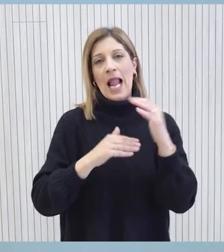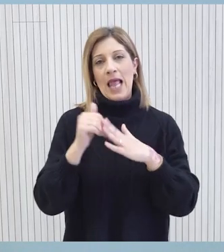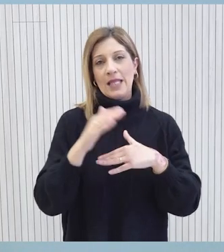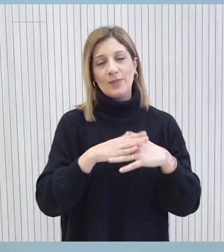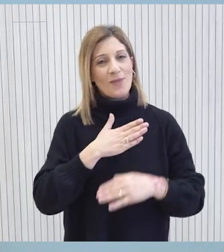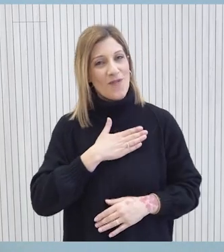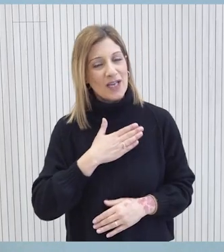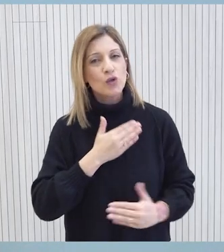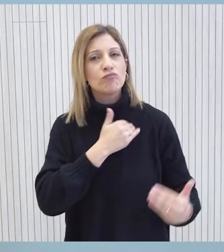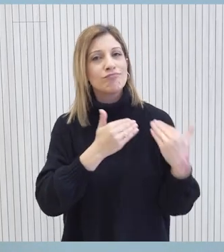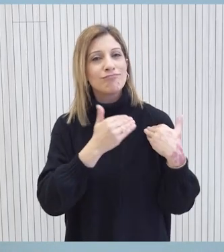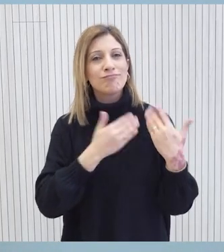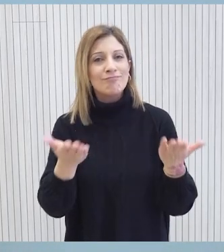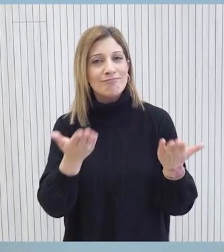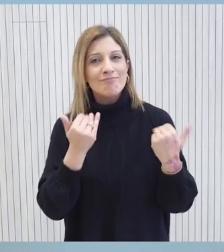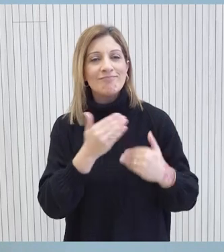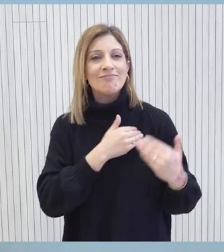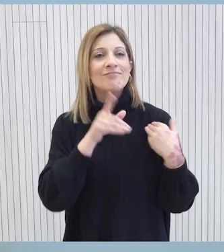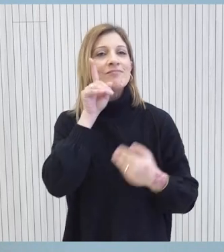Ευχαριστώ. Αν υπάρχουν ερωτήσεις.